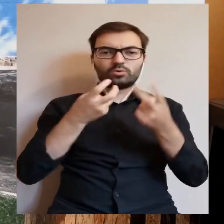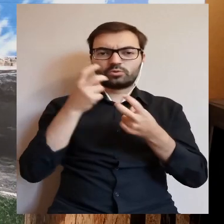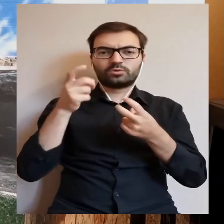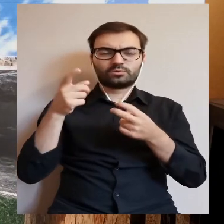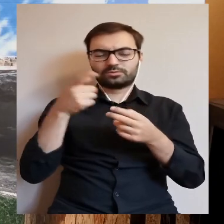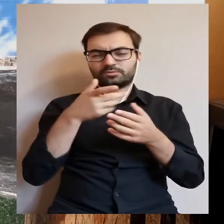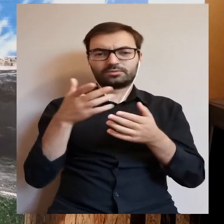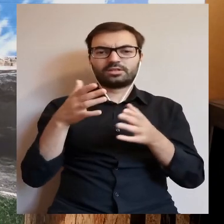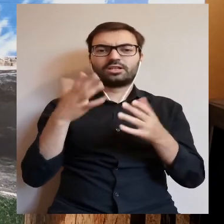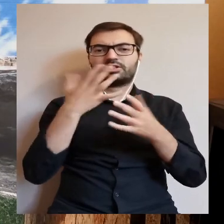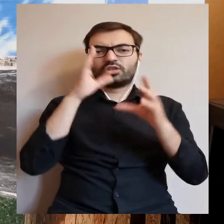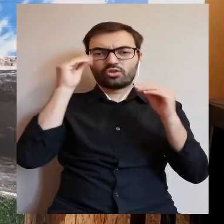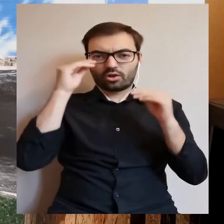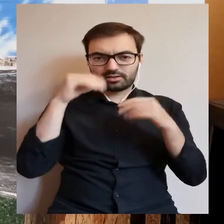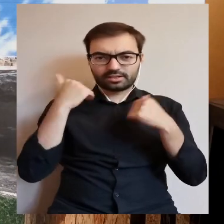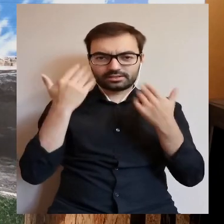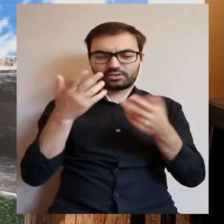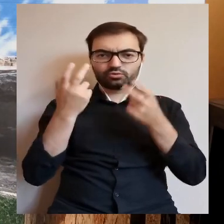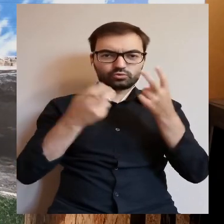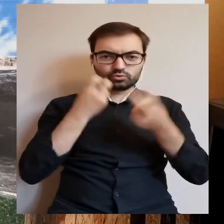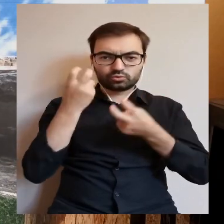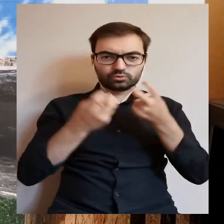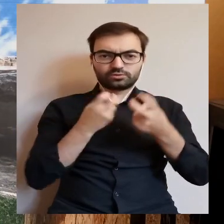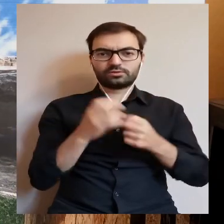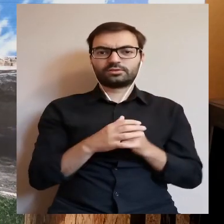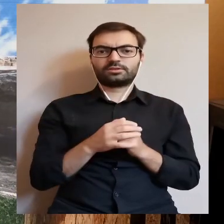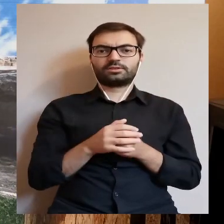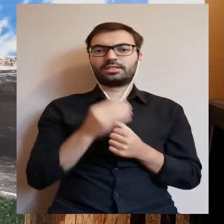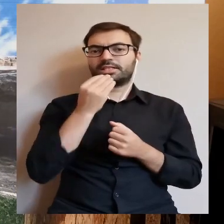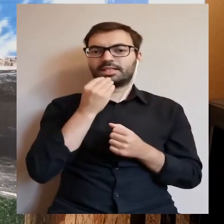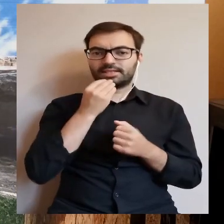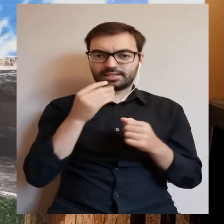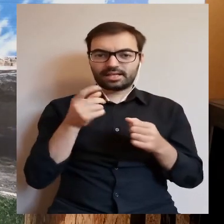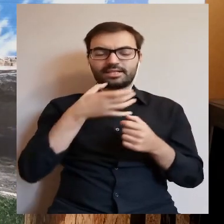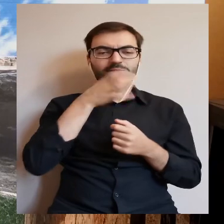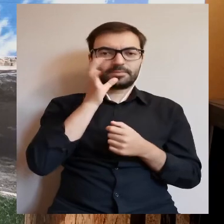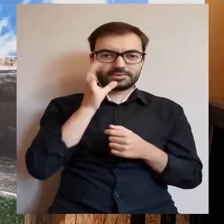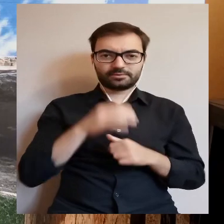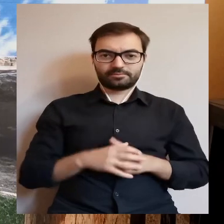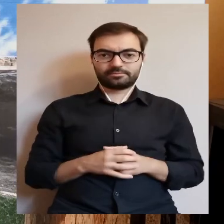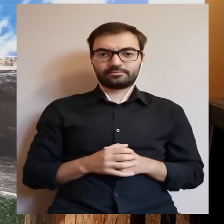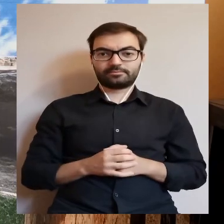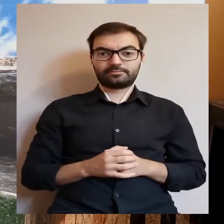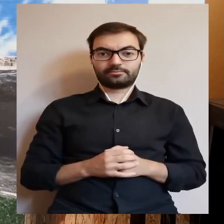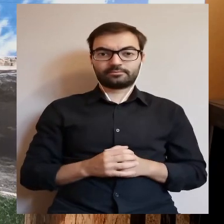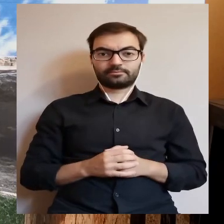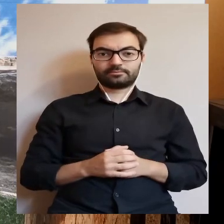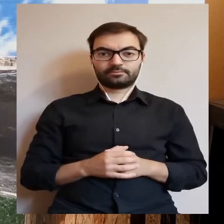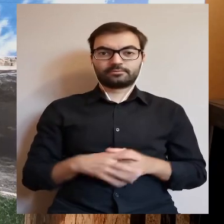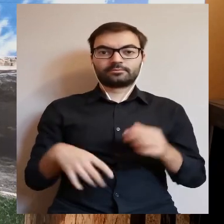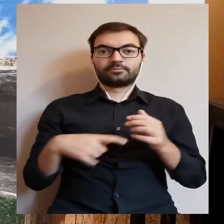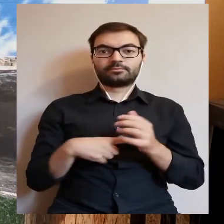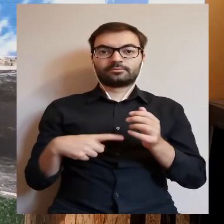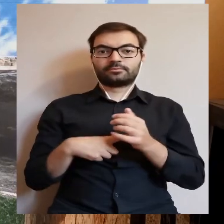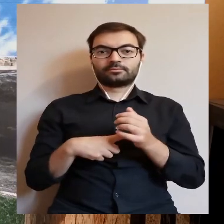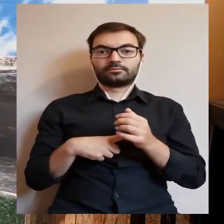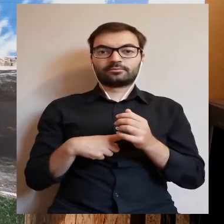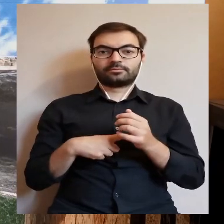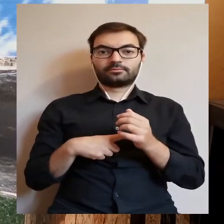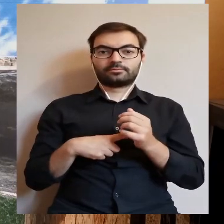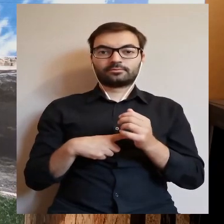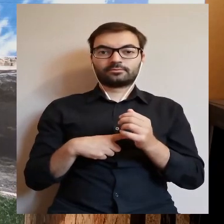w jej miejscowości nocleg i coś do jedzenia i do picia. I tak właśnie